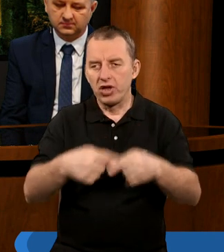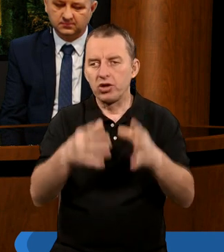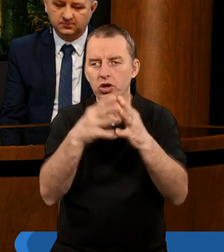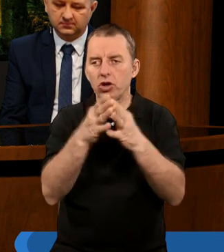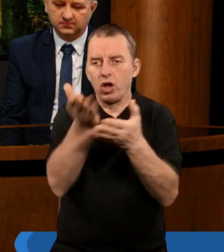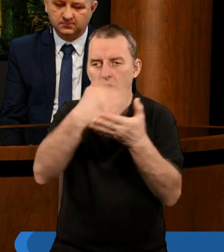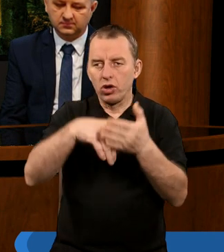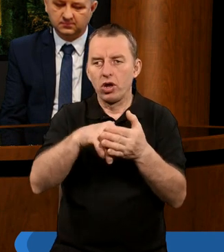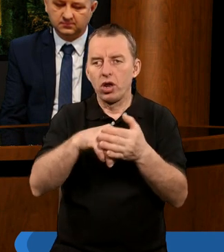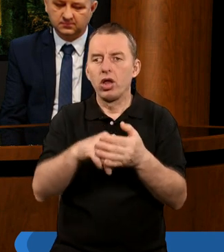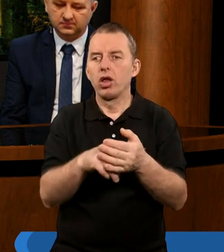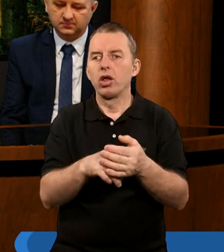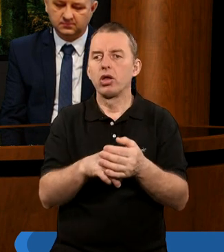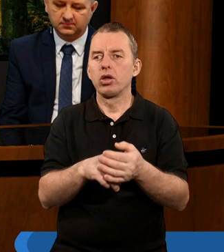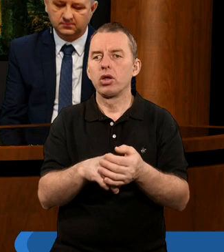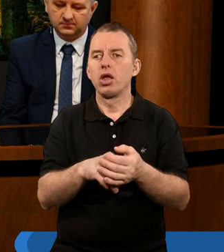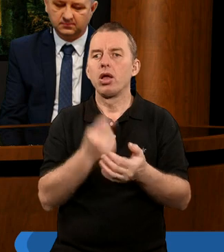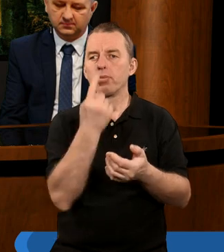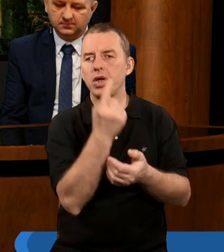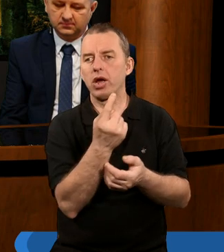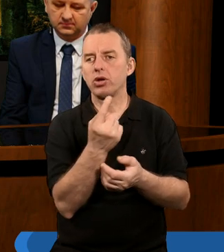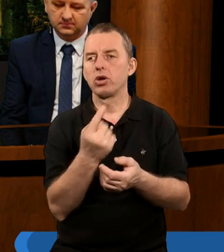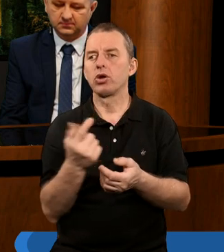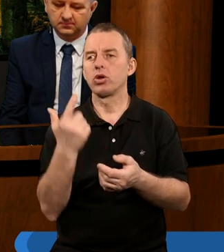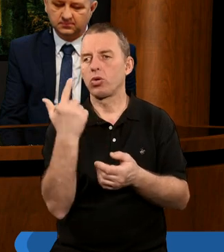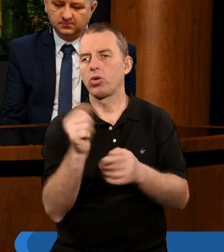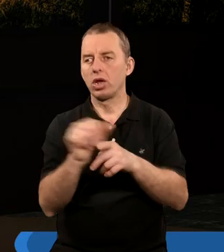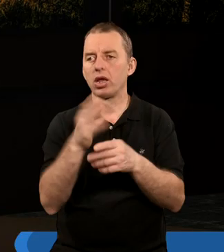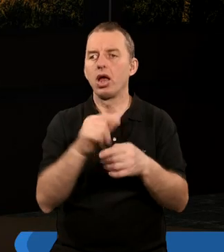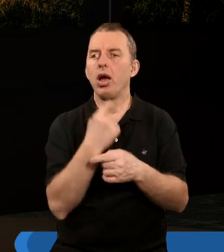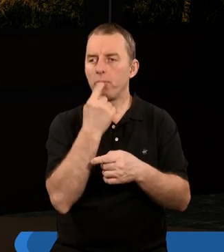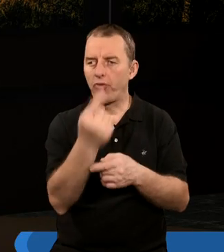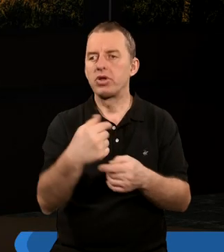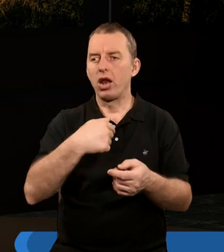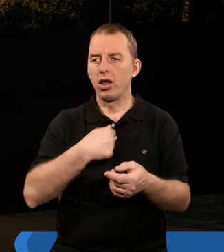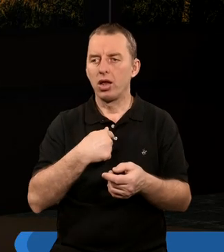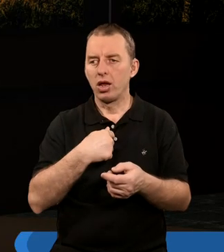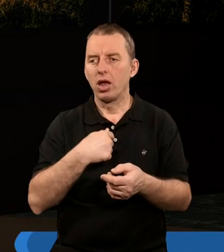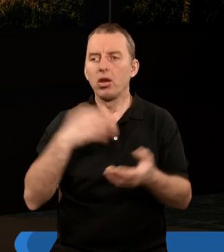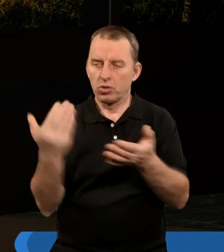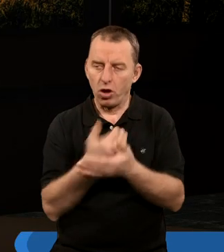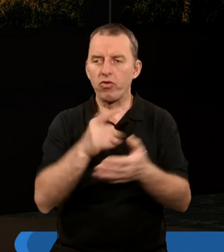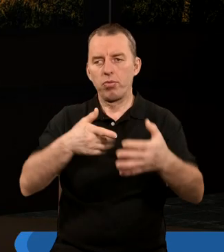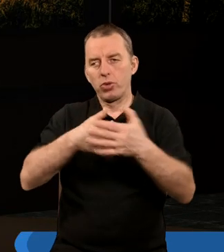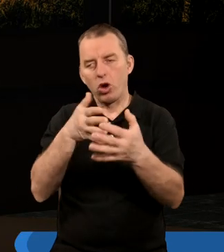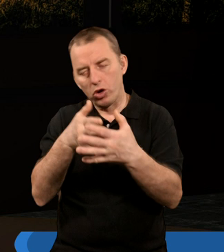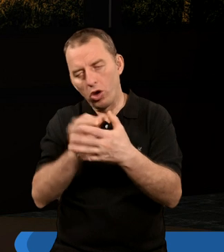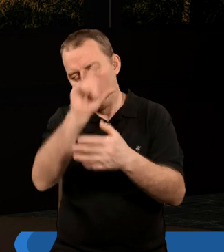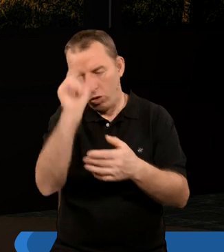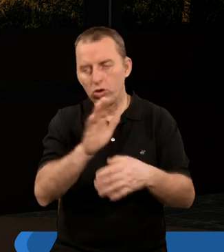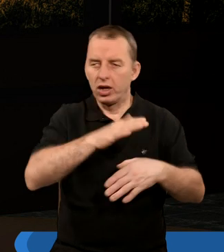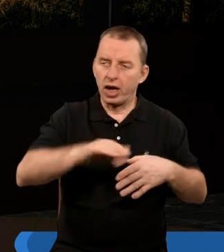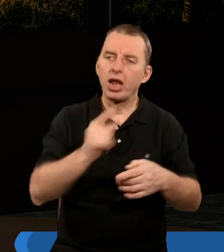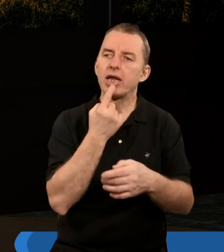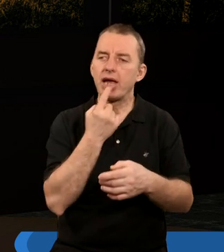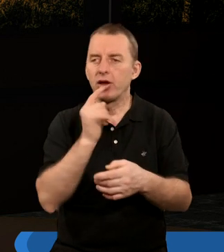ale również z rozdziału jedenastego, wiersz pierwszy i drugi. I powiedziano mi, musisz znowu prorokować o wielu ludach